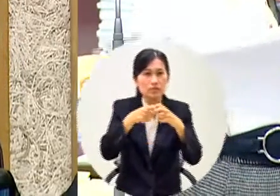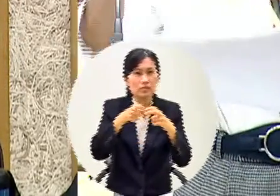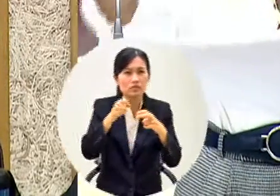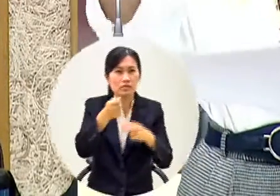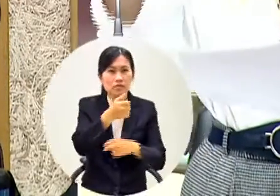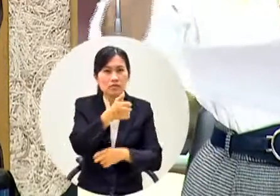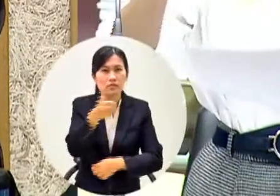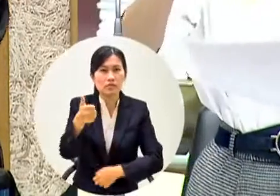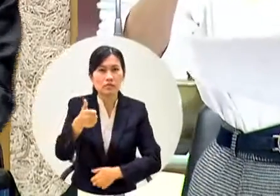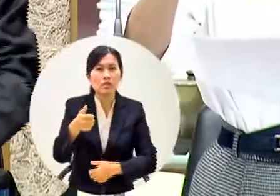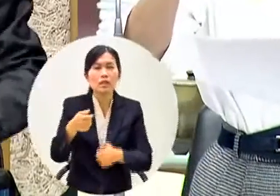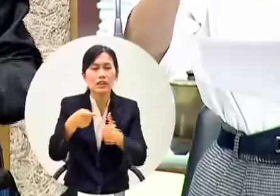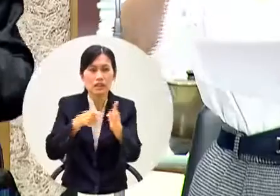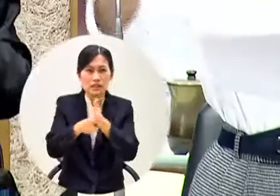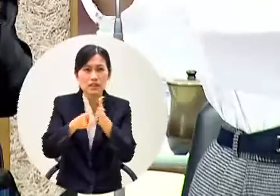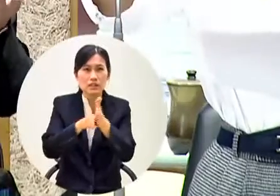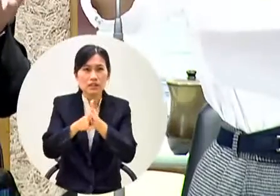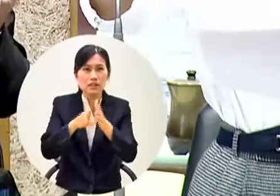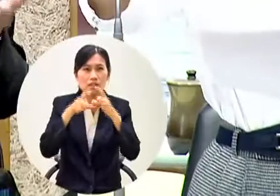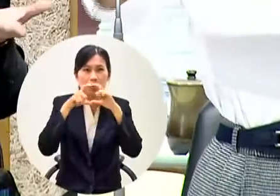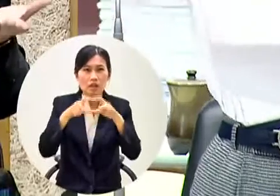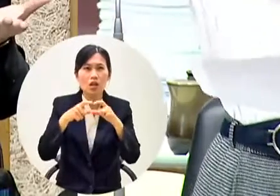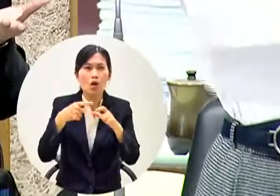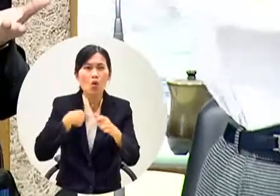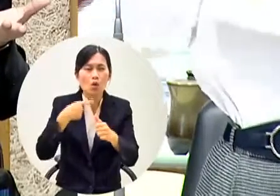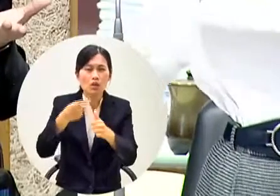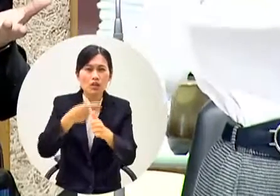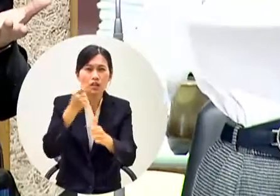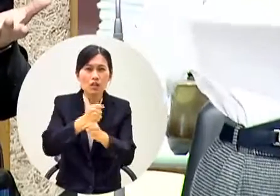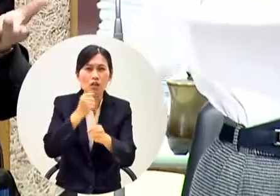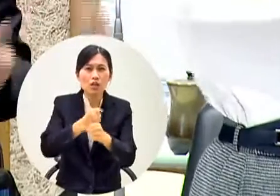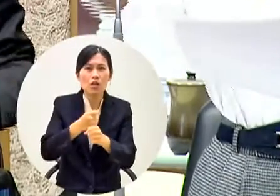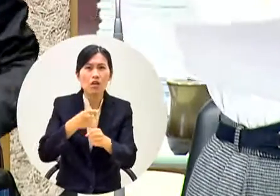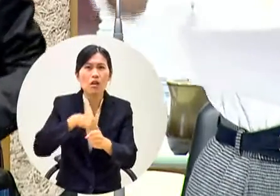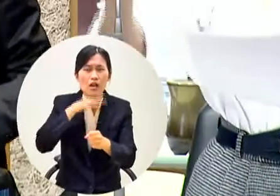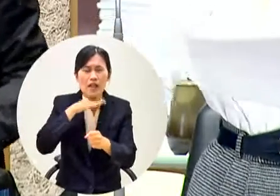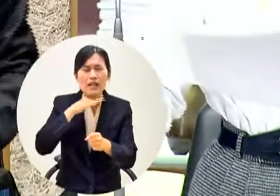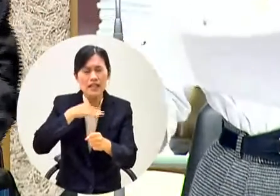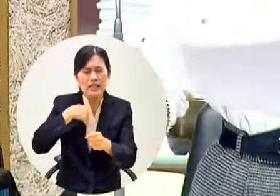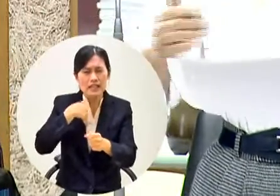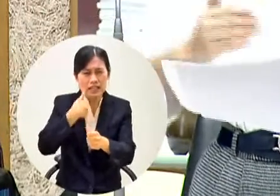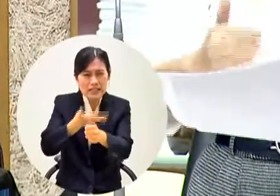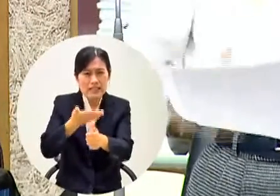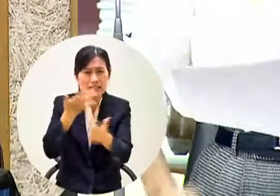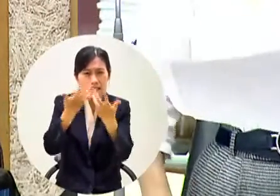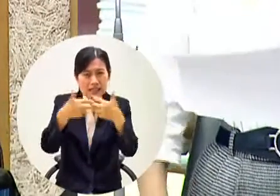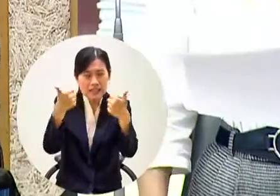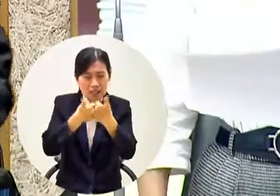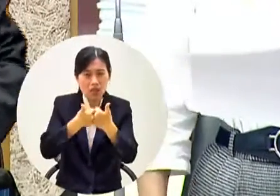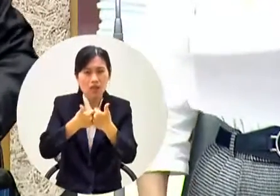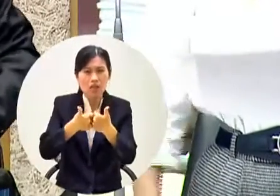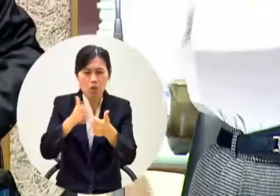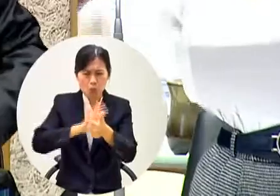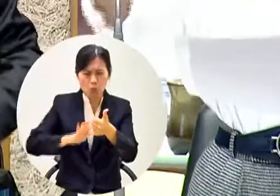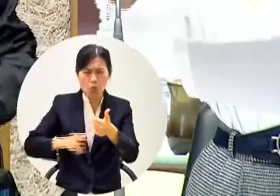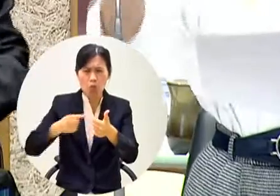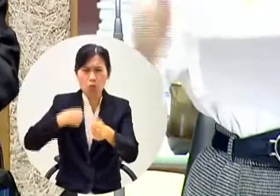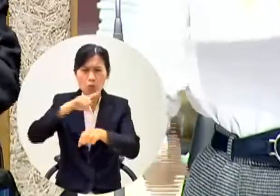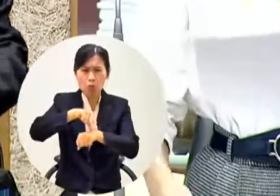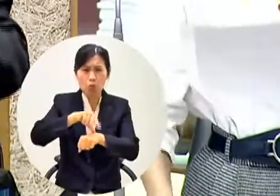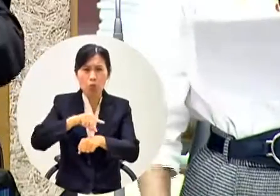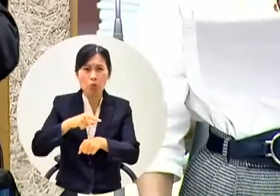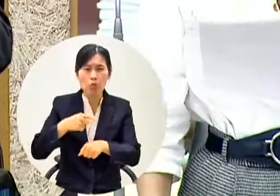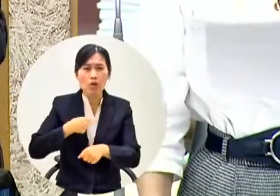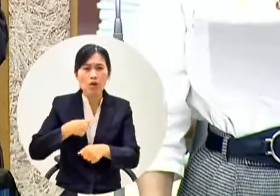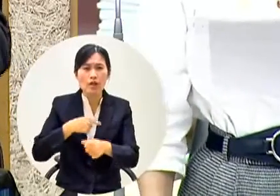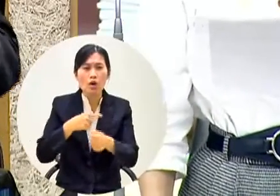以前你講幾台就好那我先把我們措施講你總是讓我講一下話給你機會我等一下會給你機會你不要影響我的視序好嗎幾